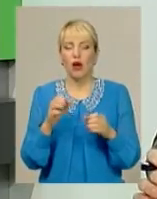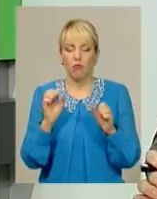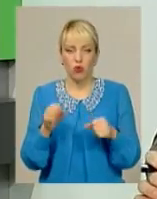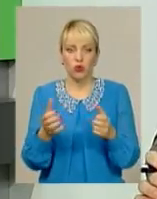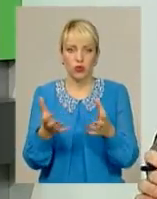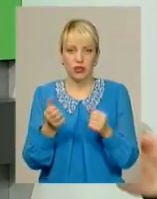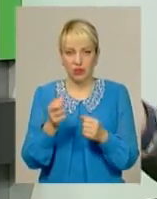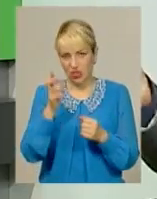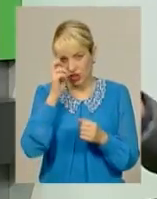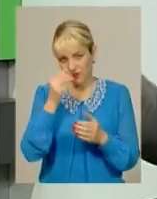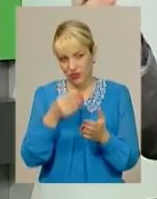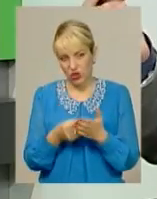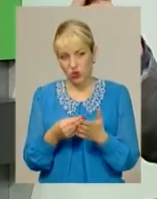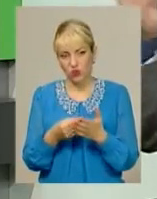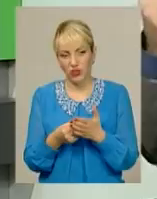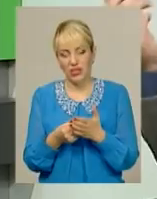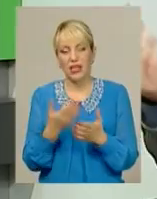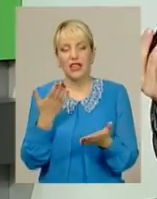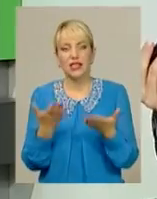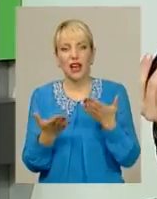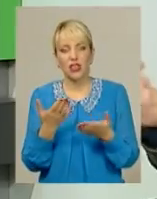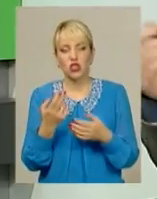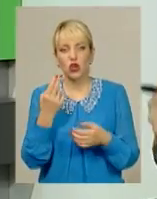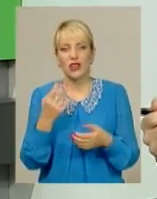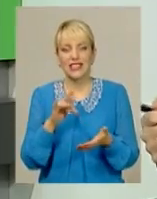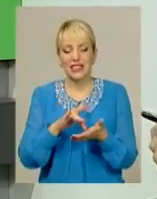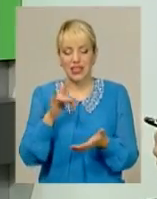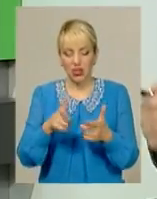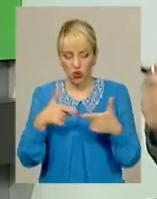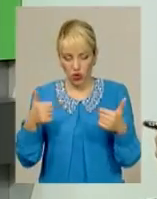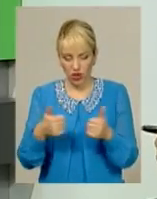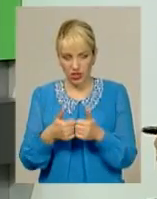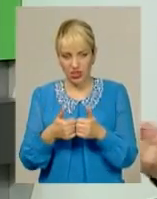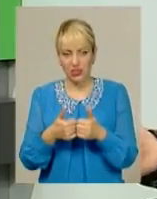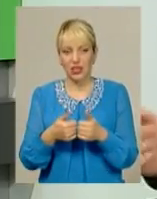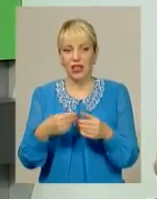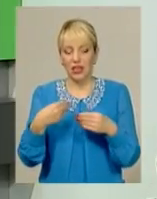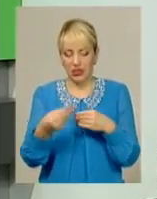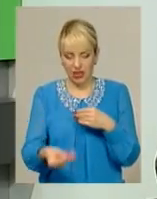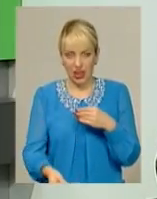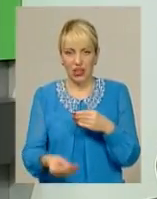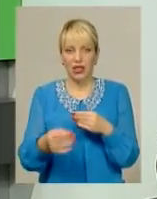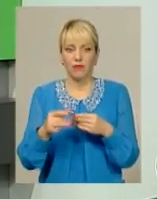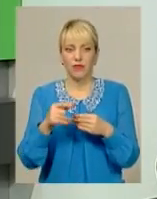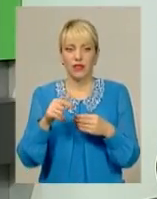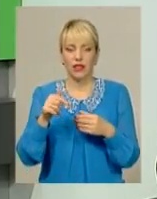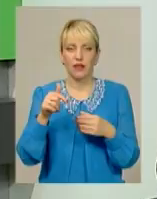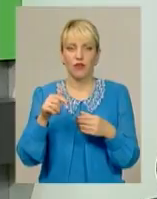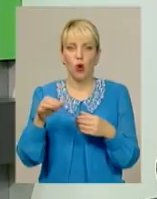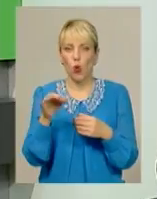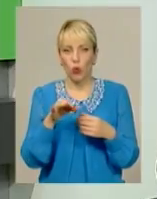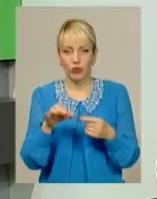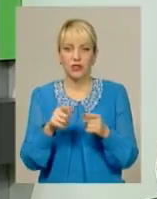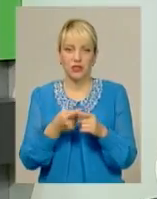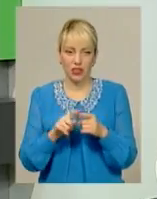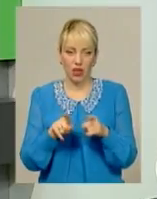фінансування. Тобто, якщо ці центральні організації спустили на низ, на обласні організації, то також вони отримали ці кошти. І, на